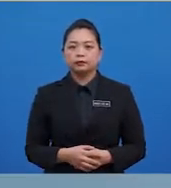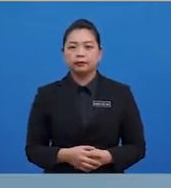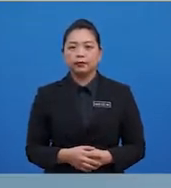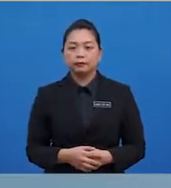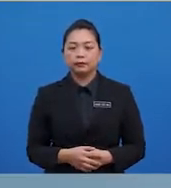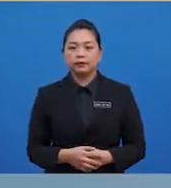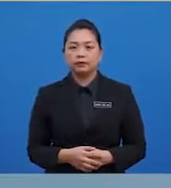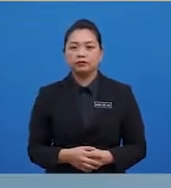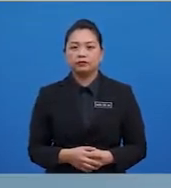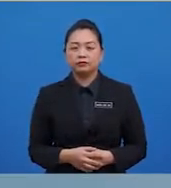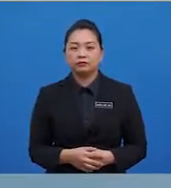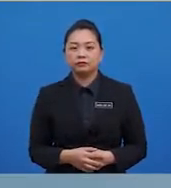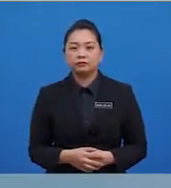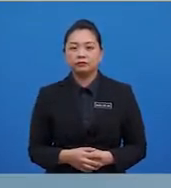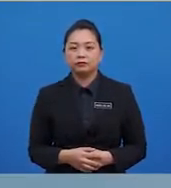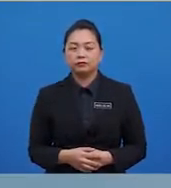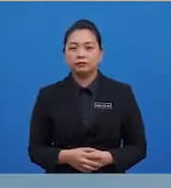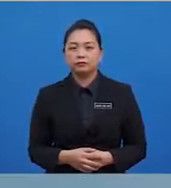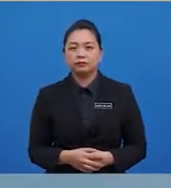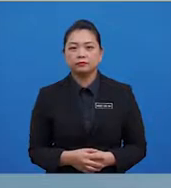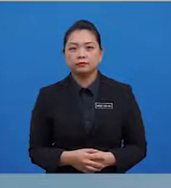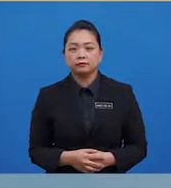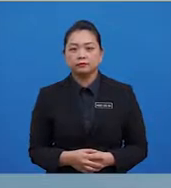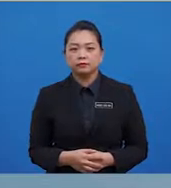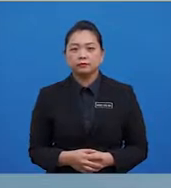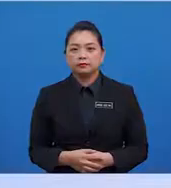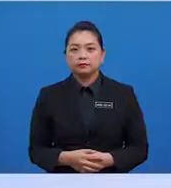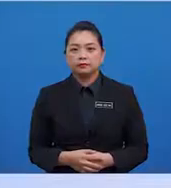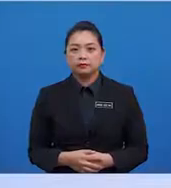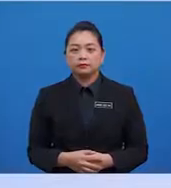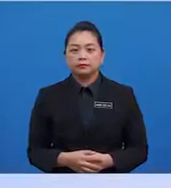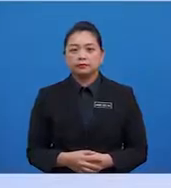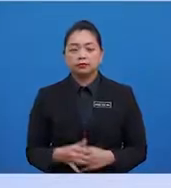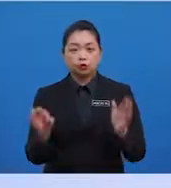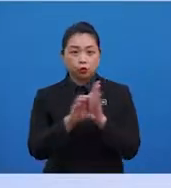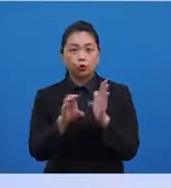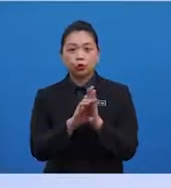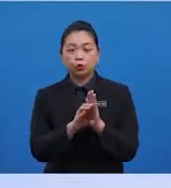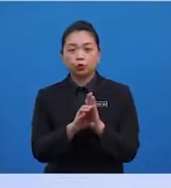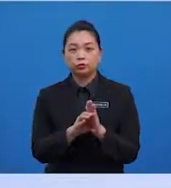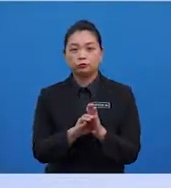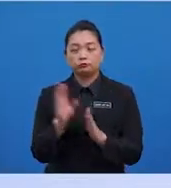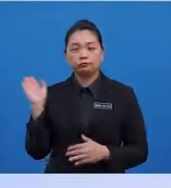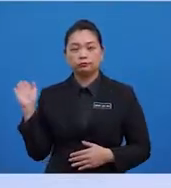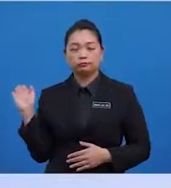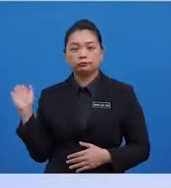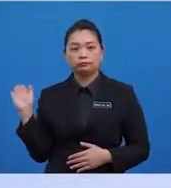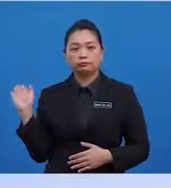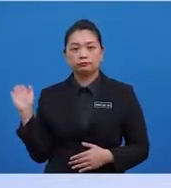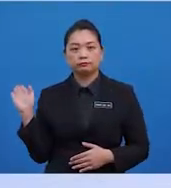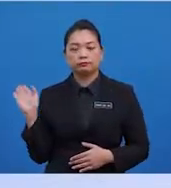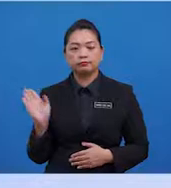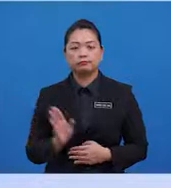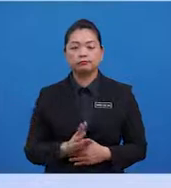dua bahagian yang sama bilangan cerapannya. Contohnya, buka tanda kurung dakar.